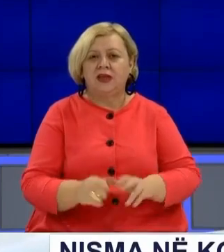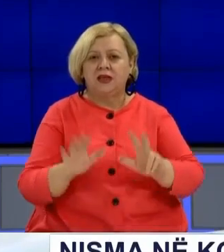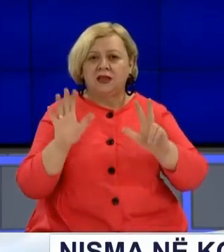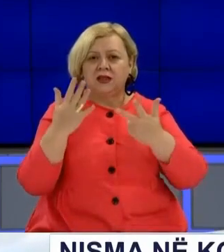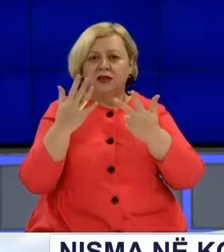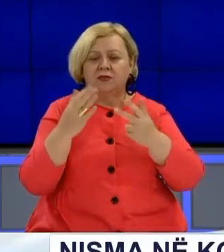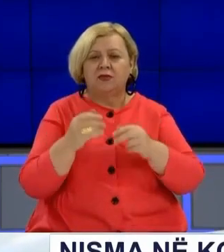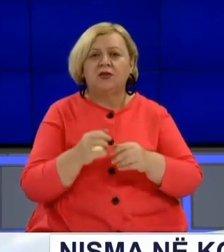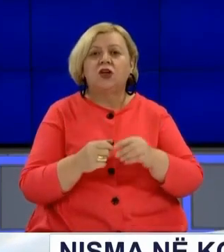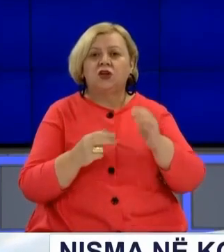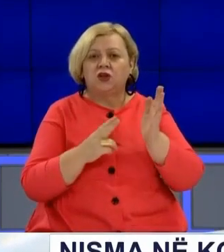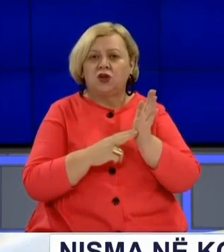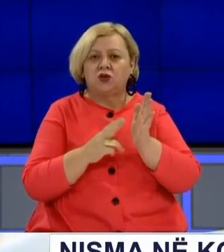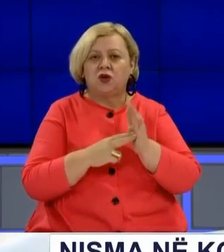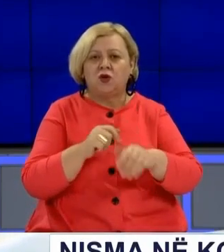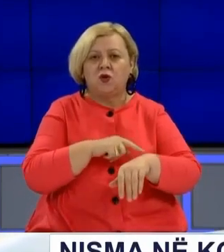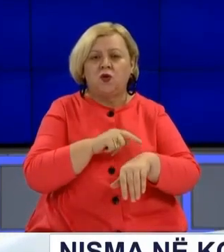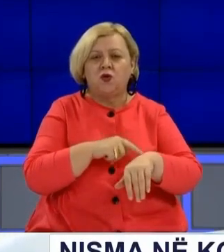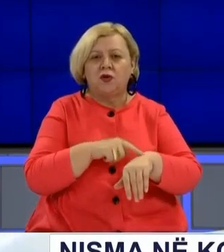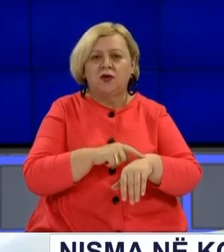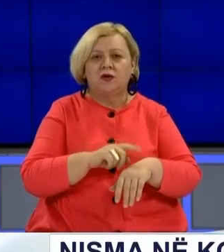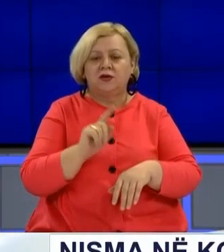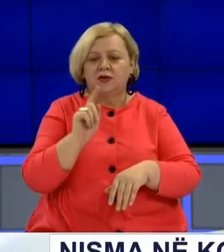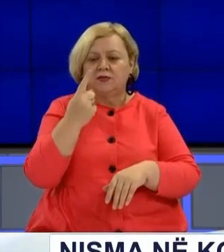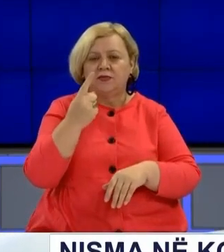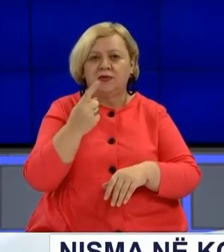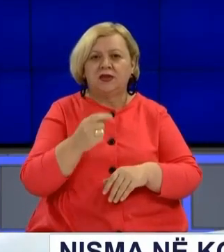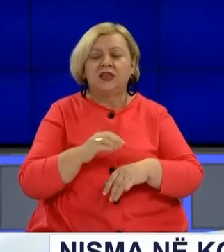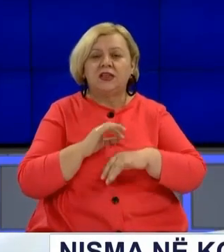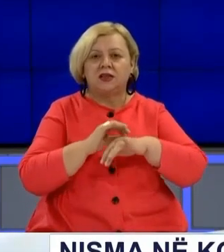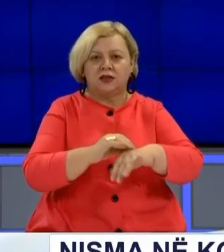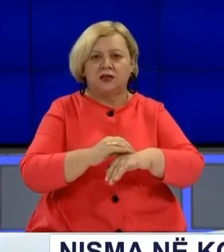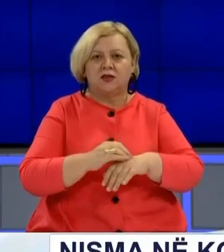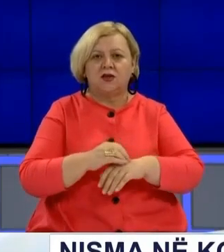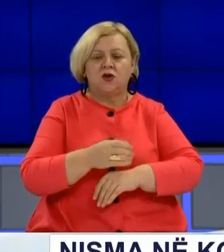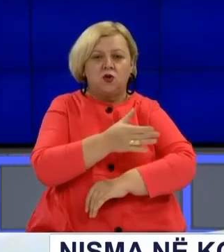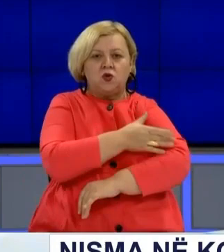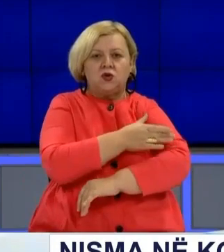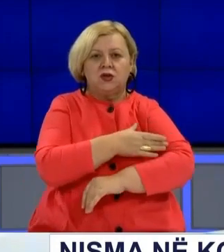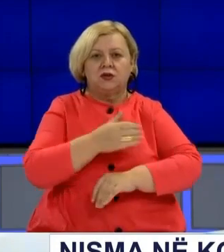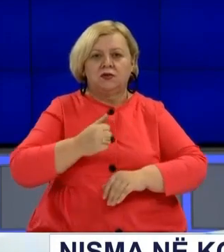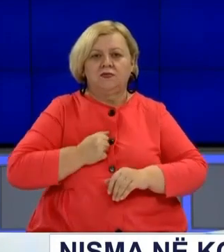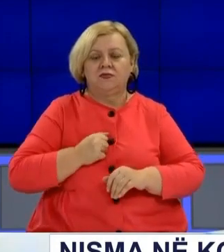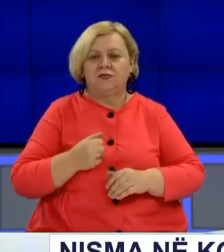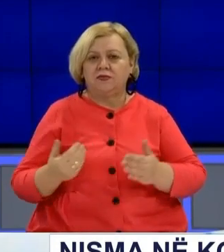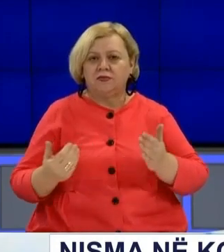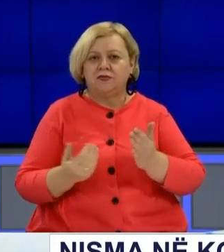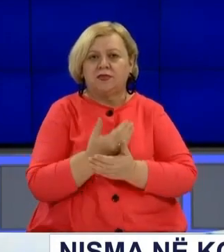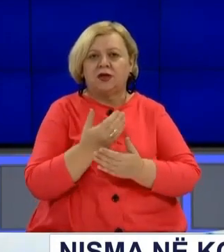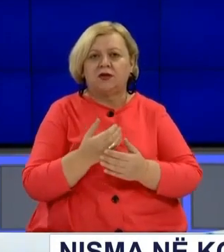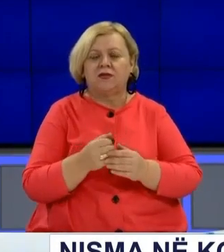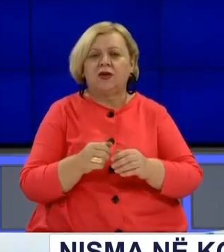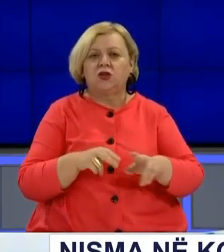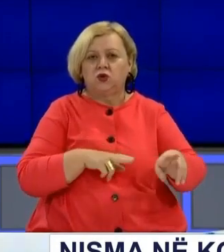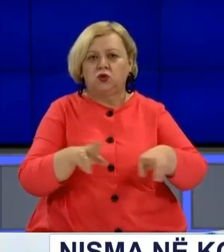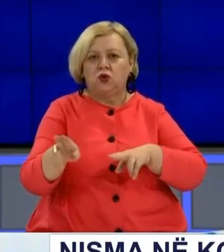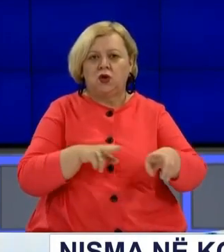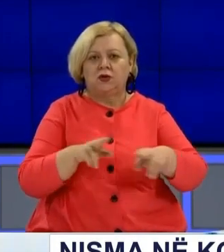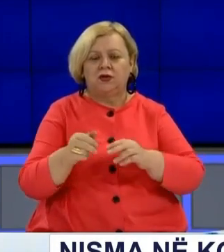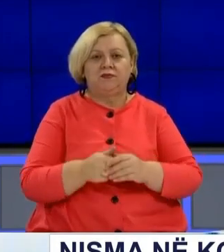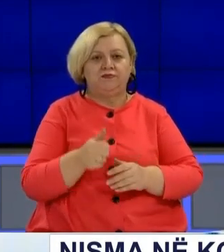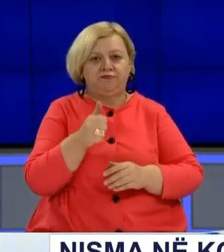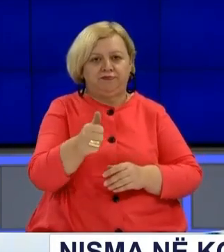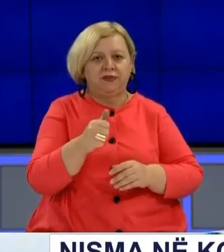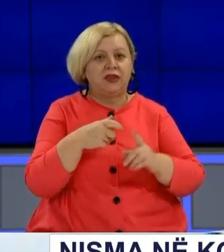.50 në nëtorë nga oranje mbëdhjet, liderët e ushtrisë qërimtarët e Kosovës dhëtë dalin së rishë para gjukatës. Hashim tha